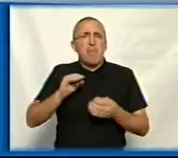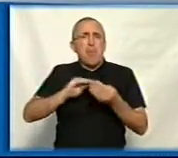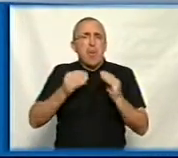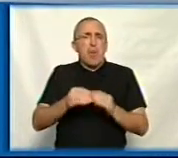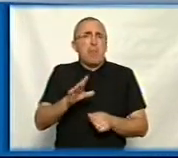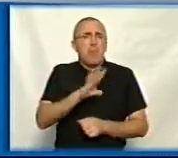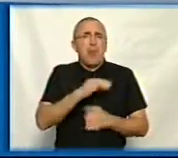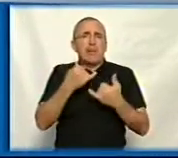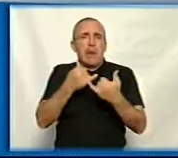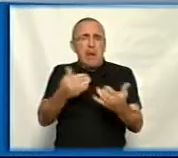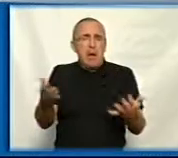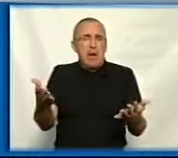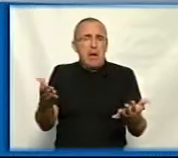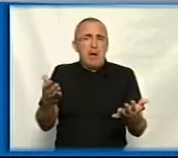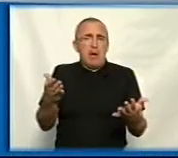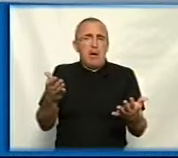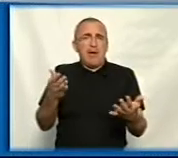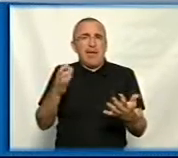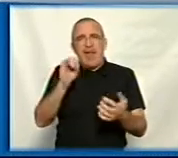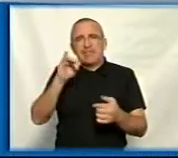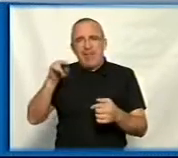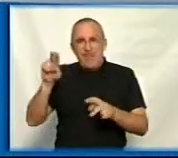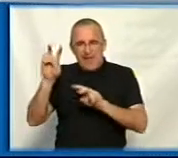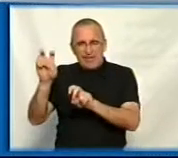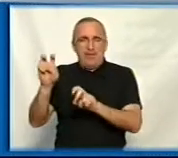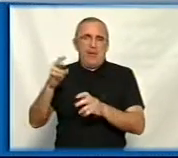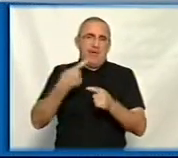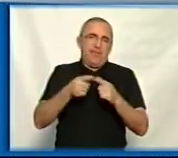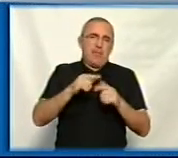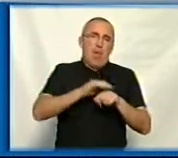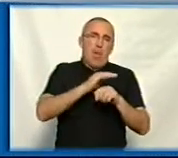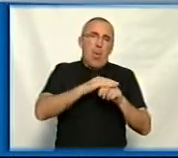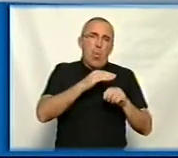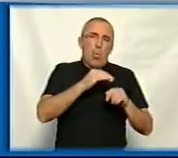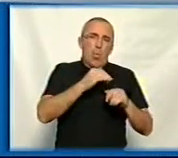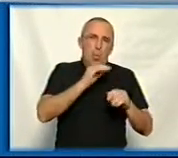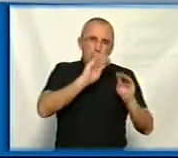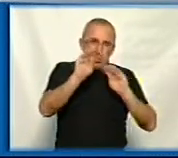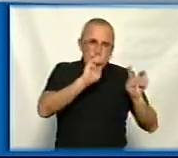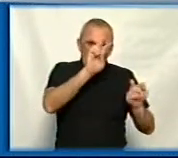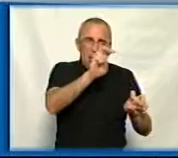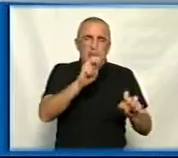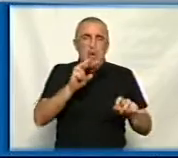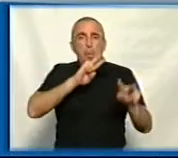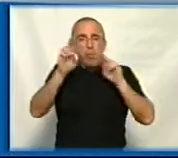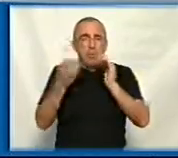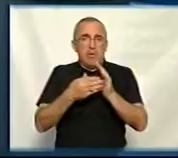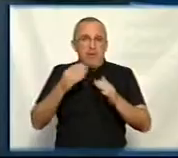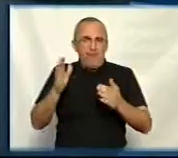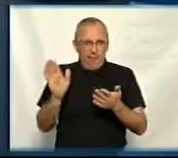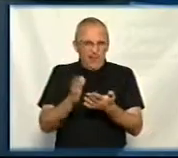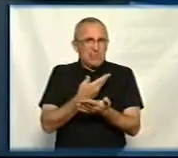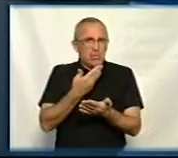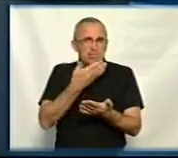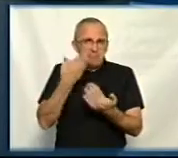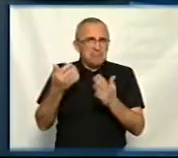була і для Єлизавети, і для благоустрою в плані обрізки дерев? Відсутність спеціалістів, я